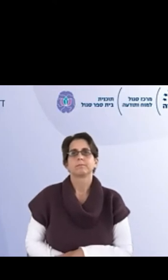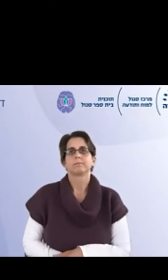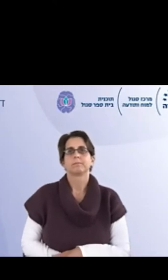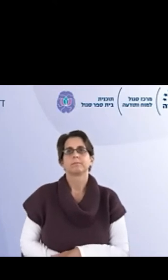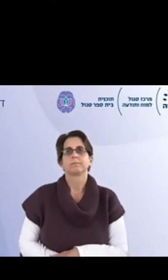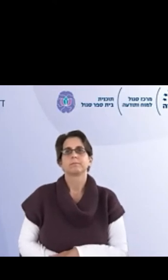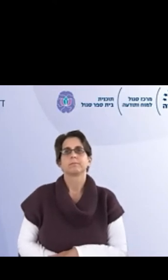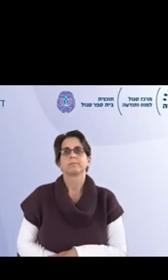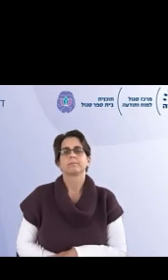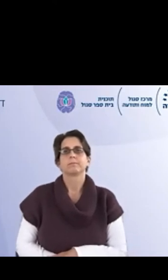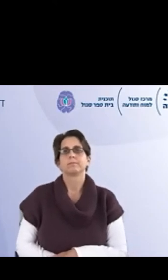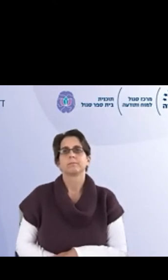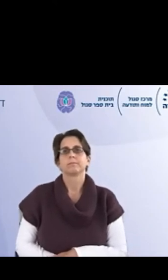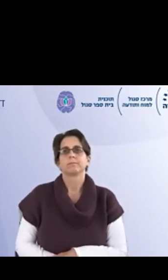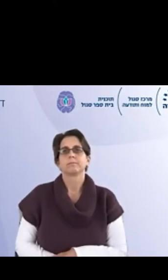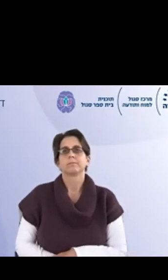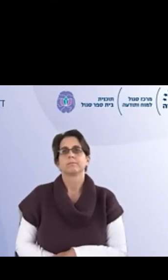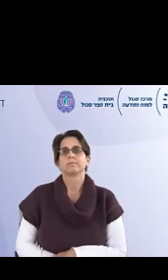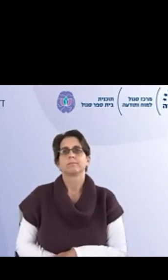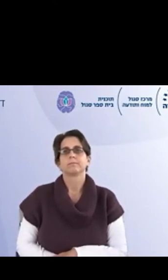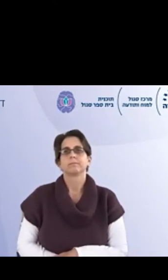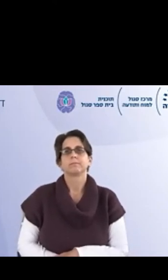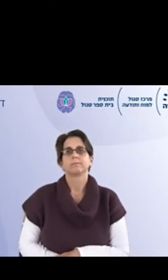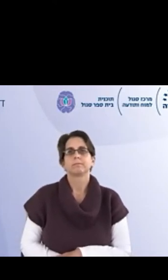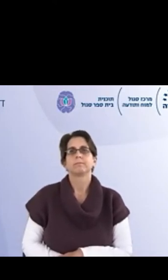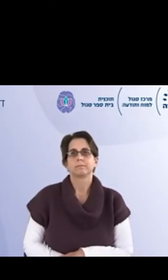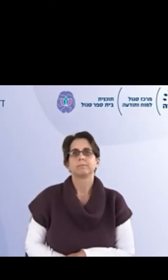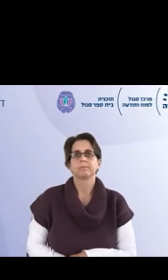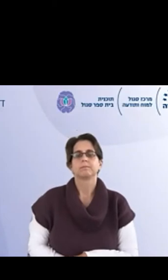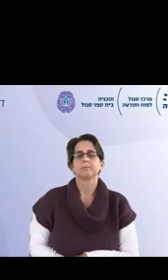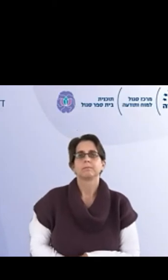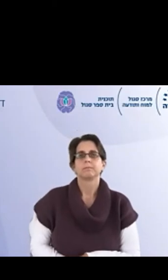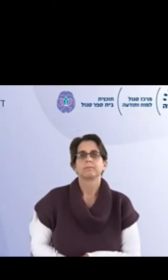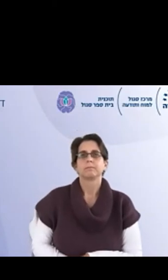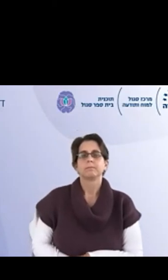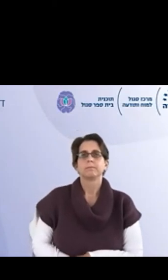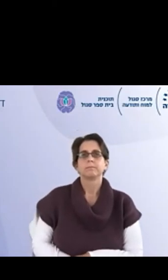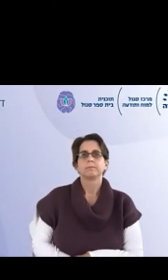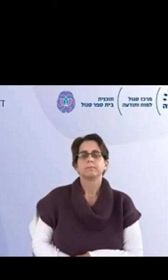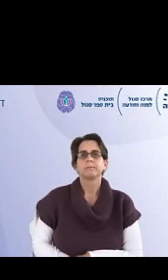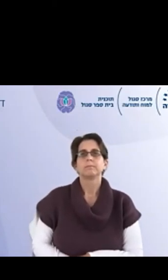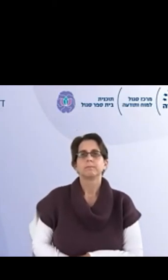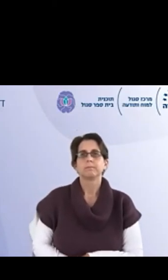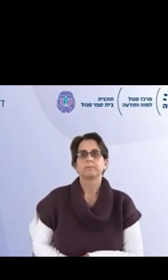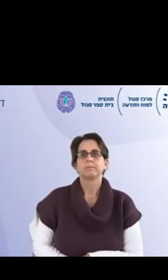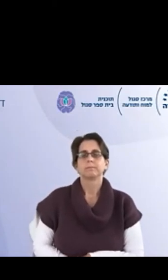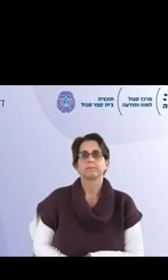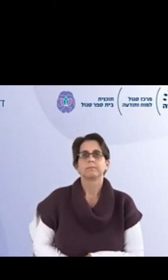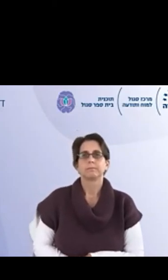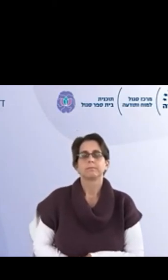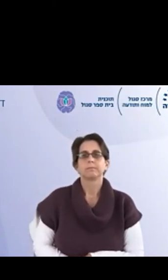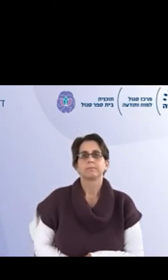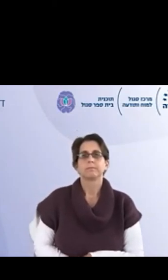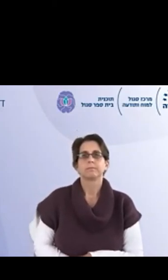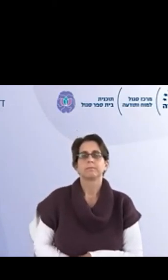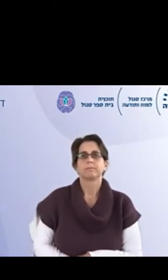ואלף כי בעצם המשבר והמשברים שחווינו השנה גם הקורונה אבל לא רק ועברנו עוד כמה טלטלות